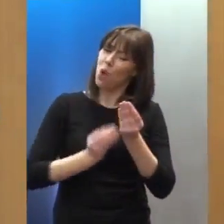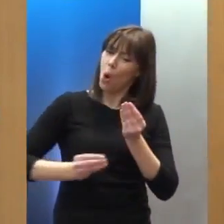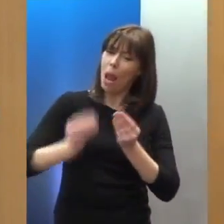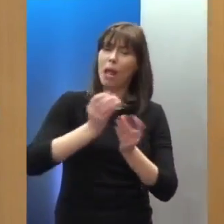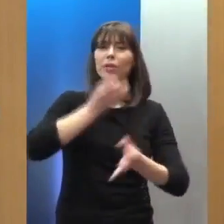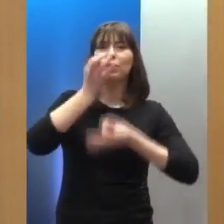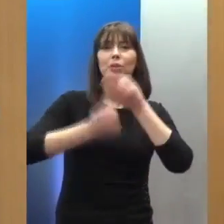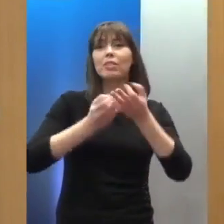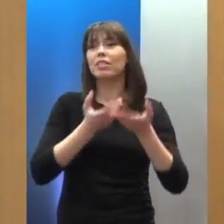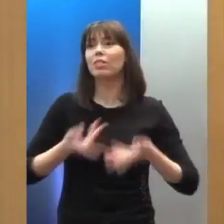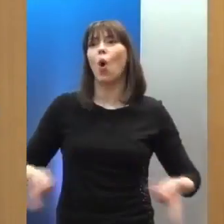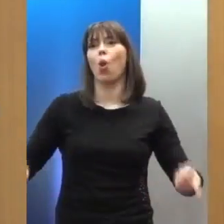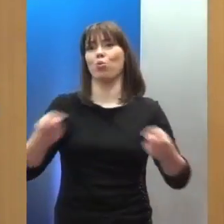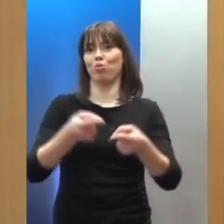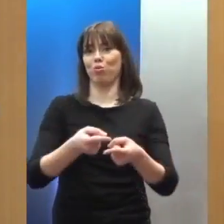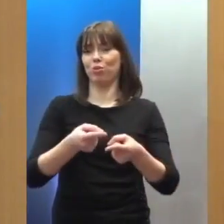όλους μας εδώ,